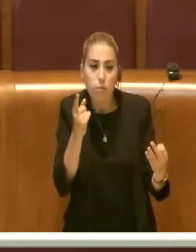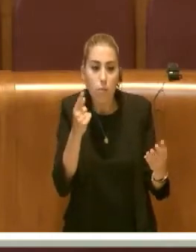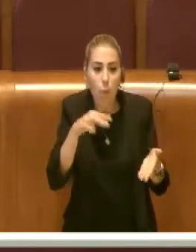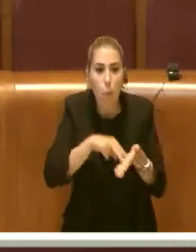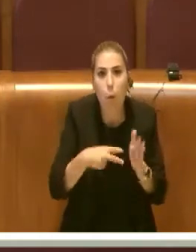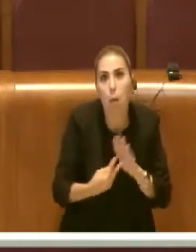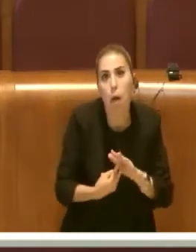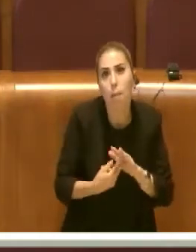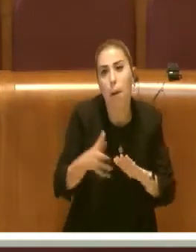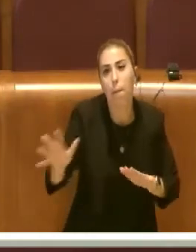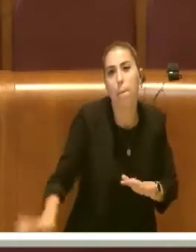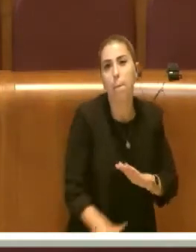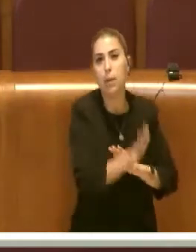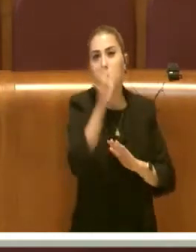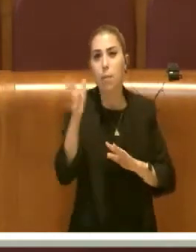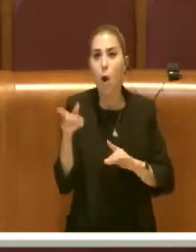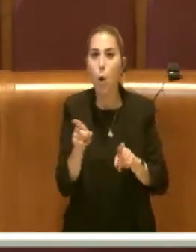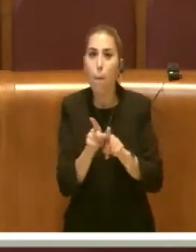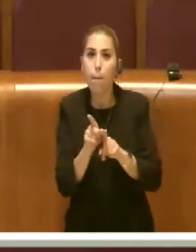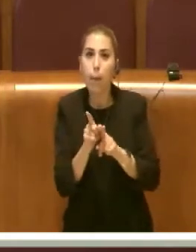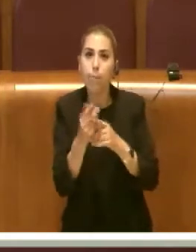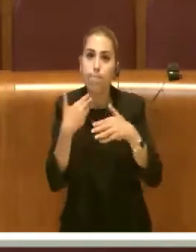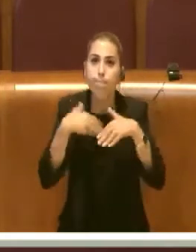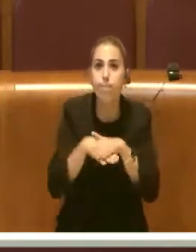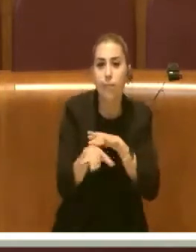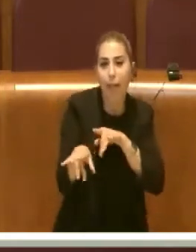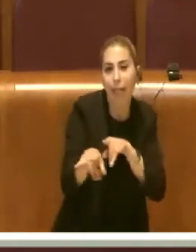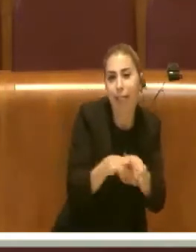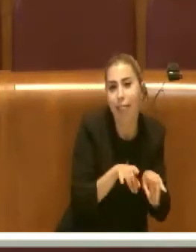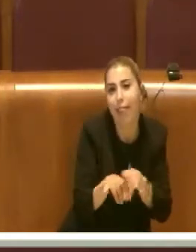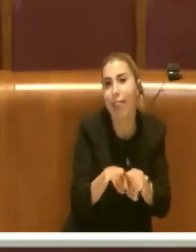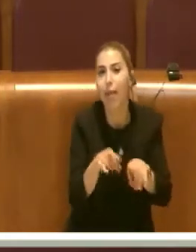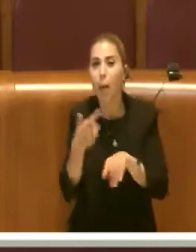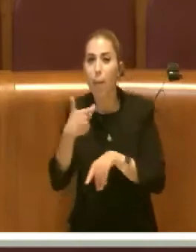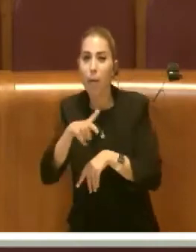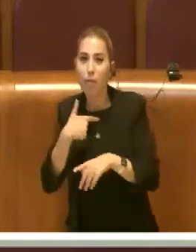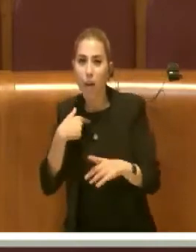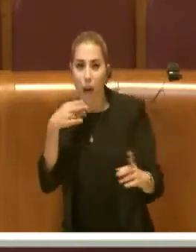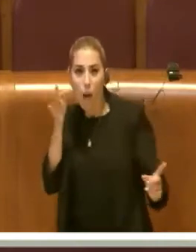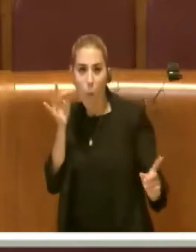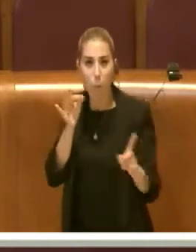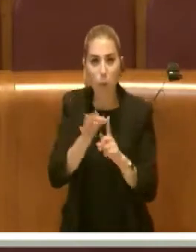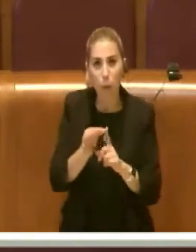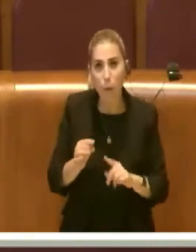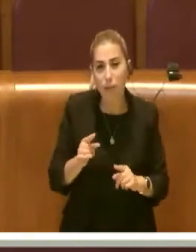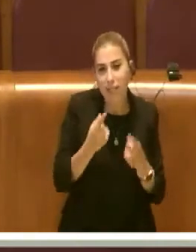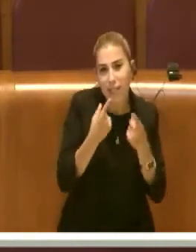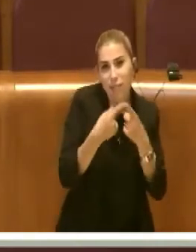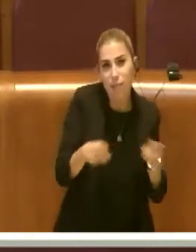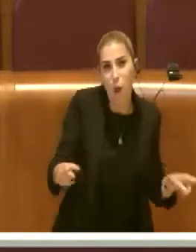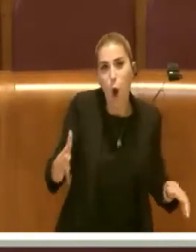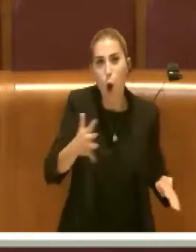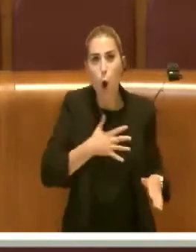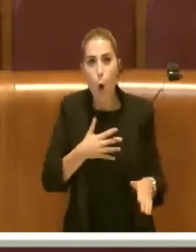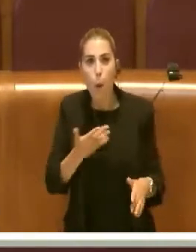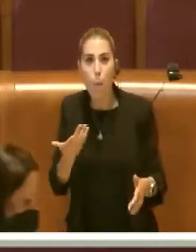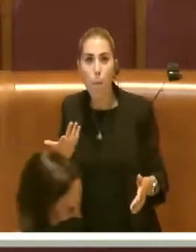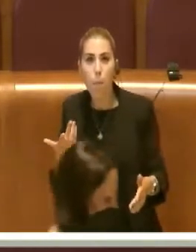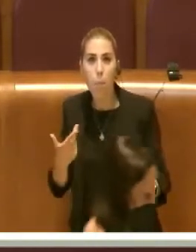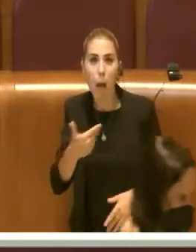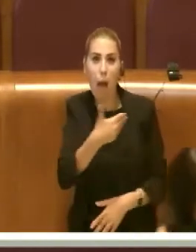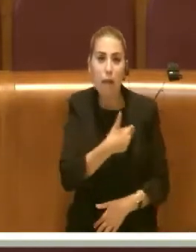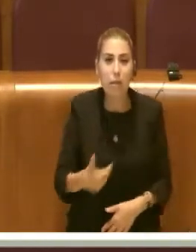cosa sia fatta un po' tutto sommato, perché poi si possa raggiungere e dire sempre che è colpa della Raggi, detto